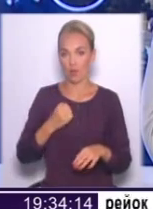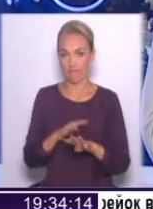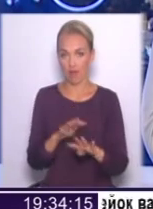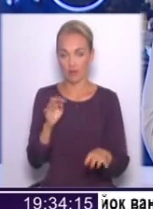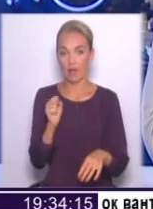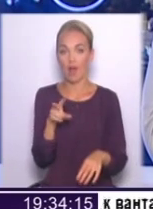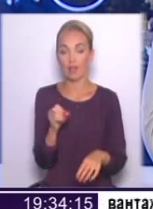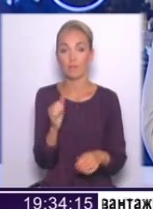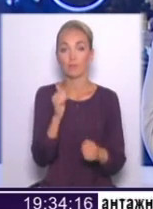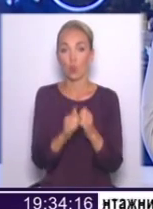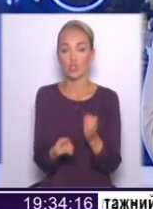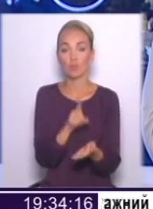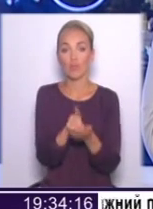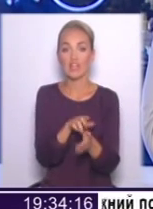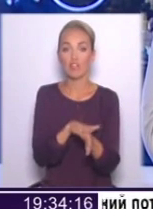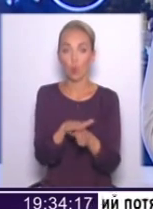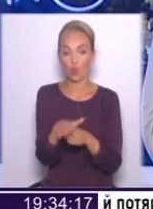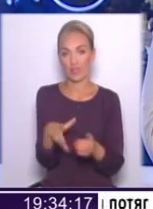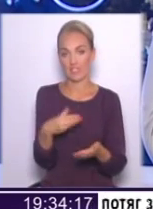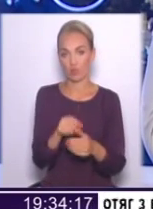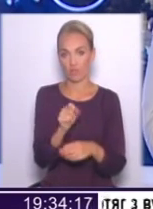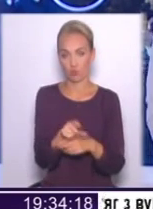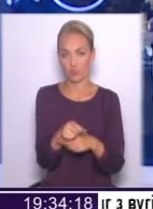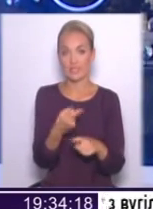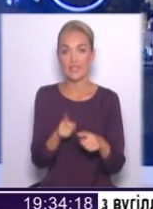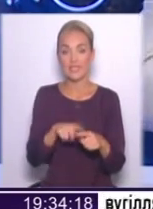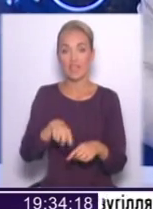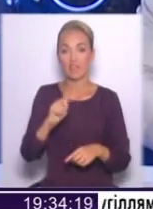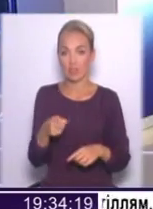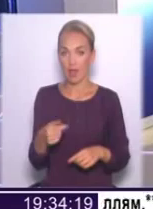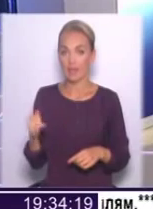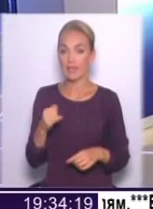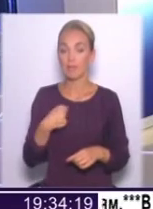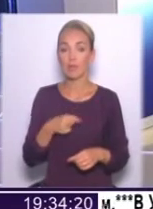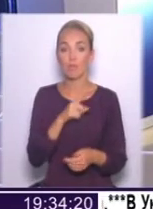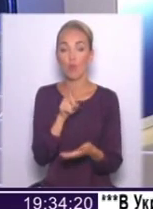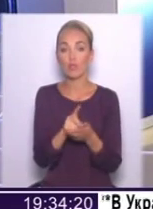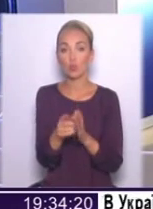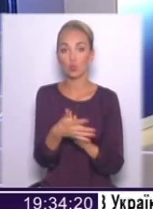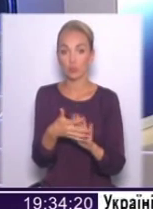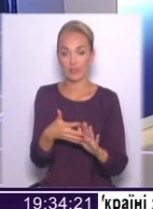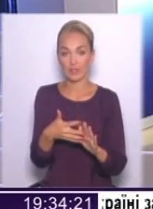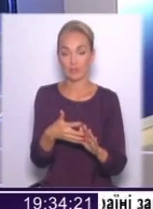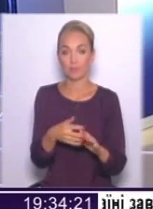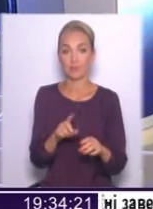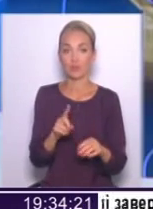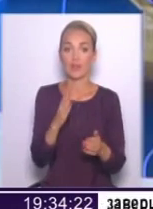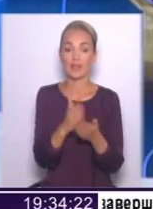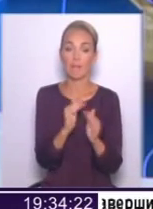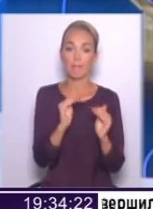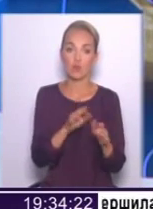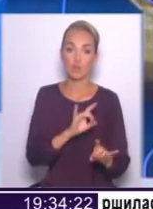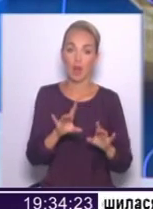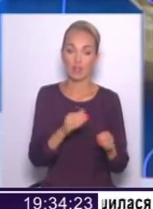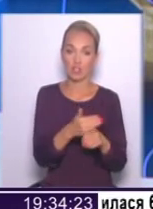Але в той же час, ну, кожен повинен виконувати свої функції. Це війна. І тут ми теж повинні розуміти, що від того, що є розпіарена частина, чи менш розпіарена частина,